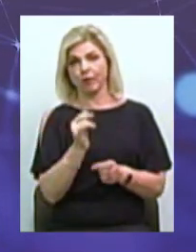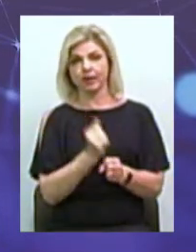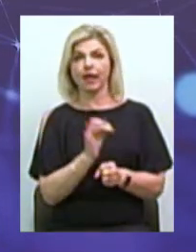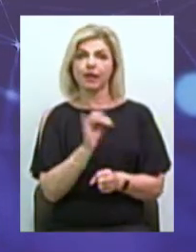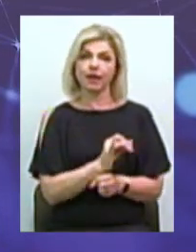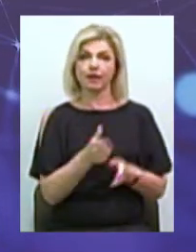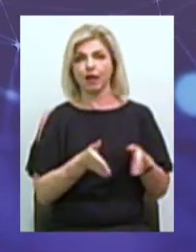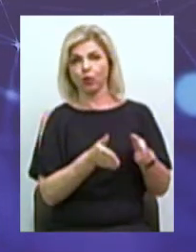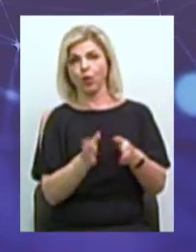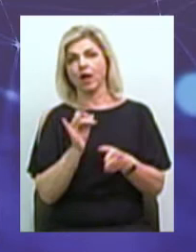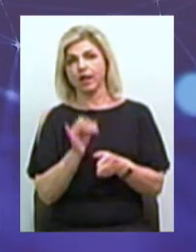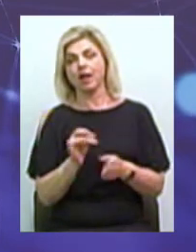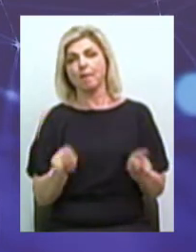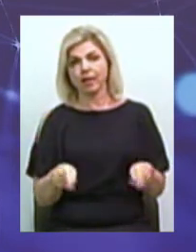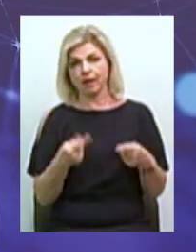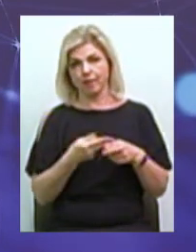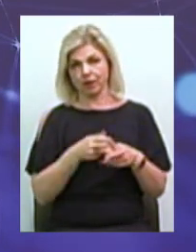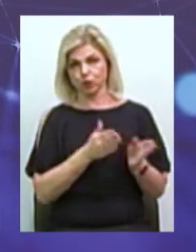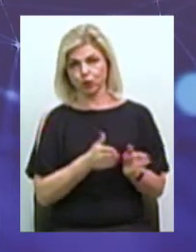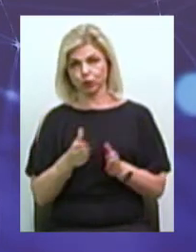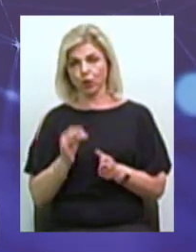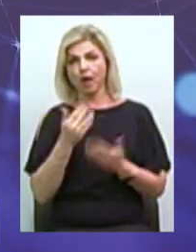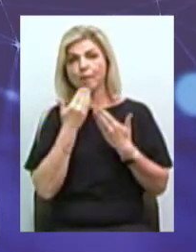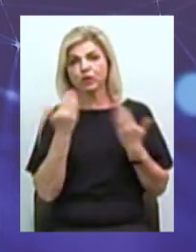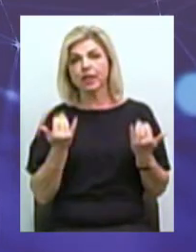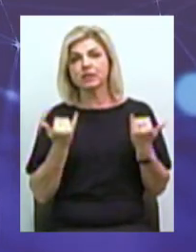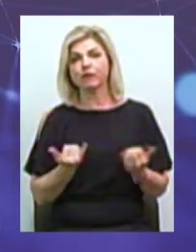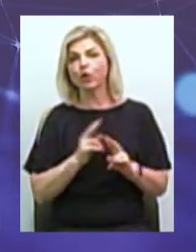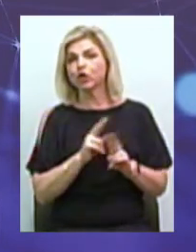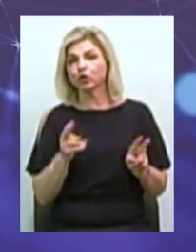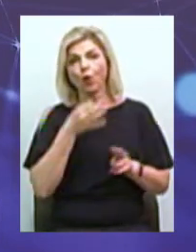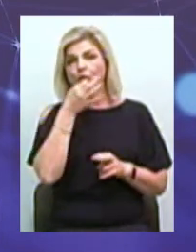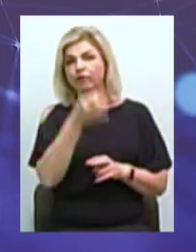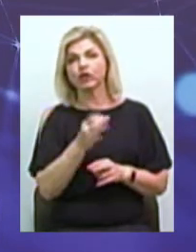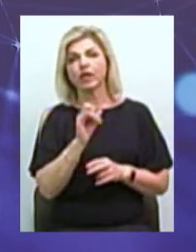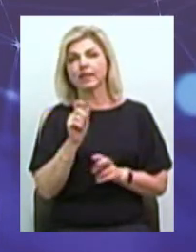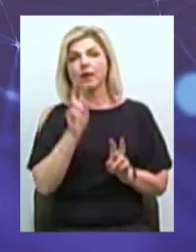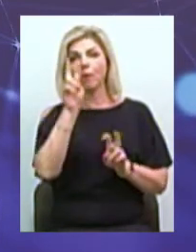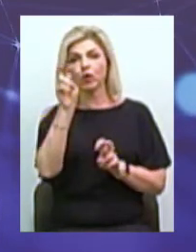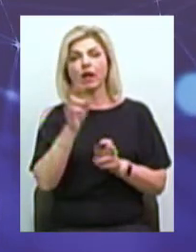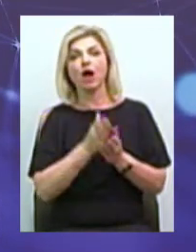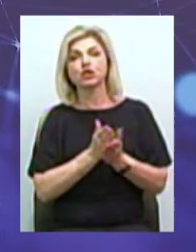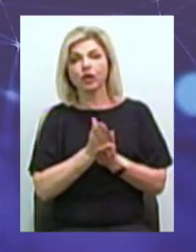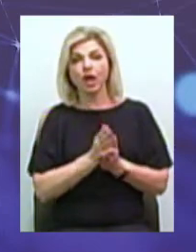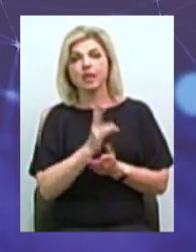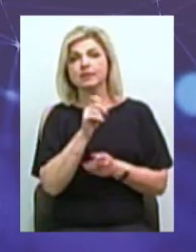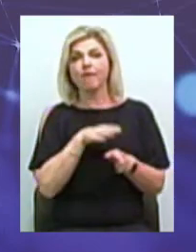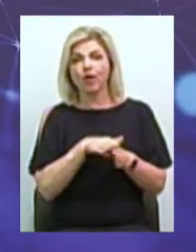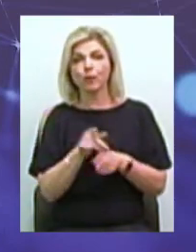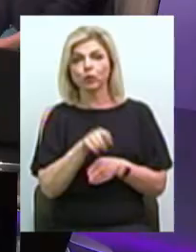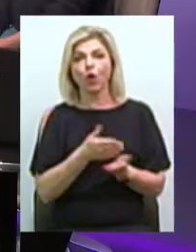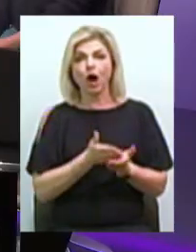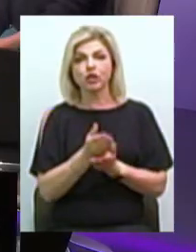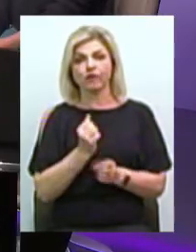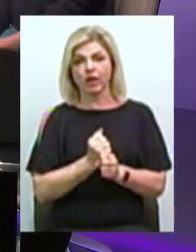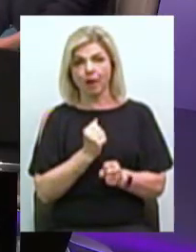дороги, і піднімати інфраструктуру І саме останнє, сьогодні ніхто не відповідає із підрядчиків за виконання тих качеств робот